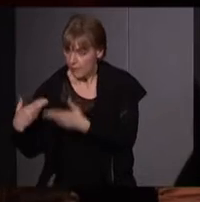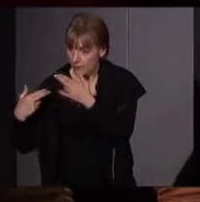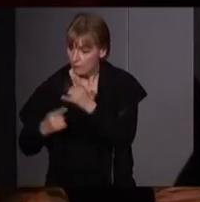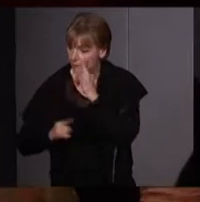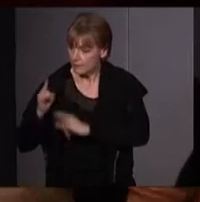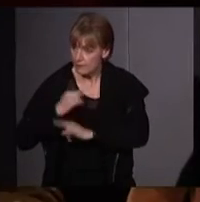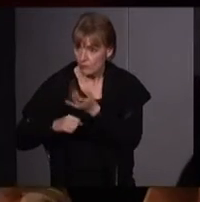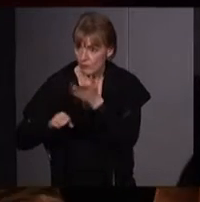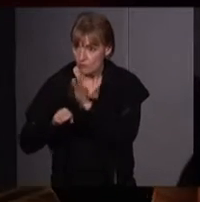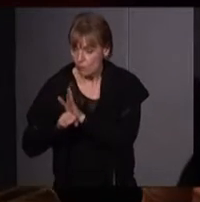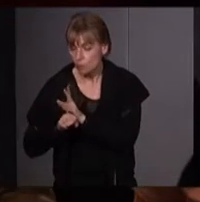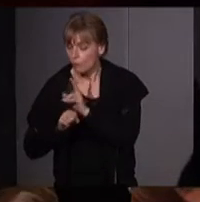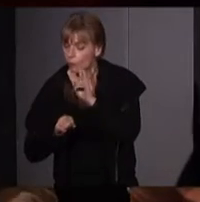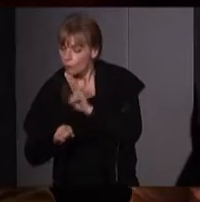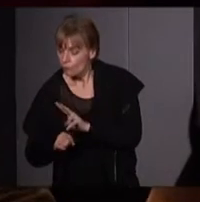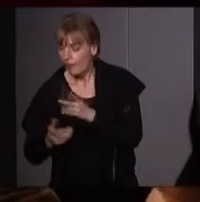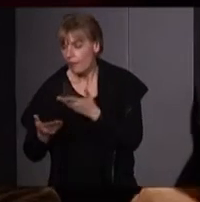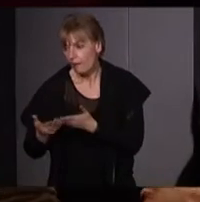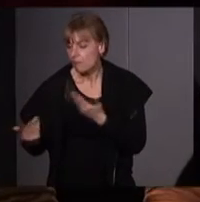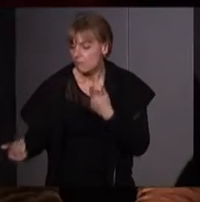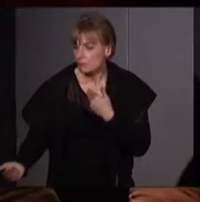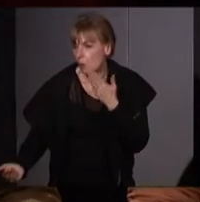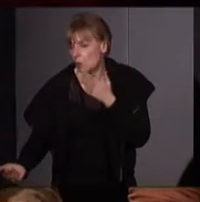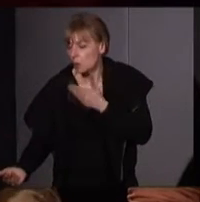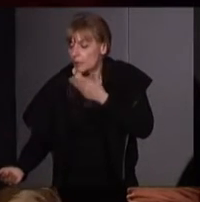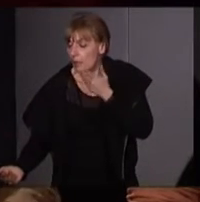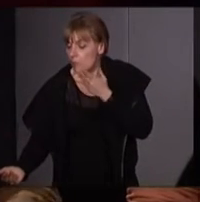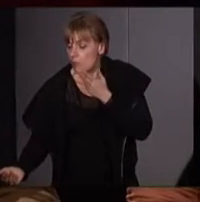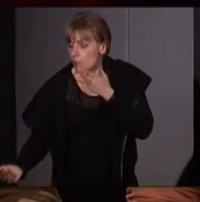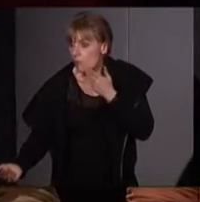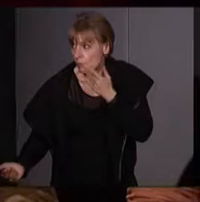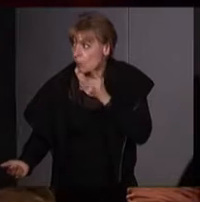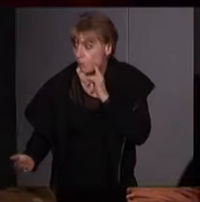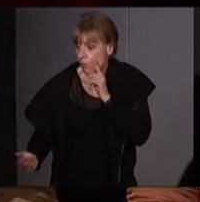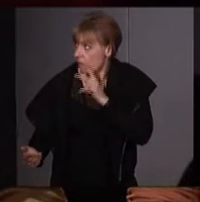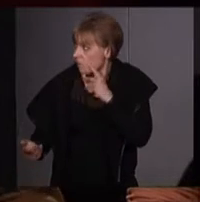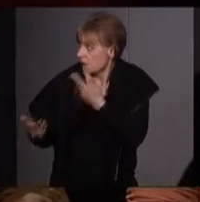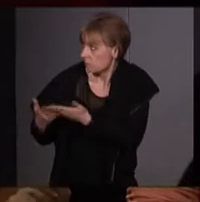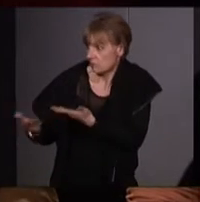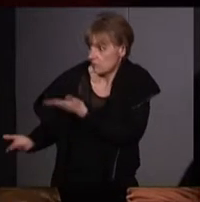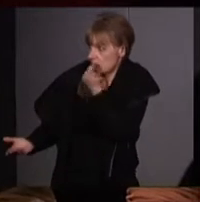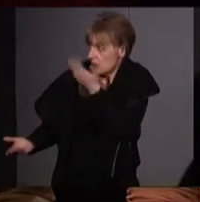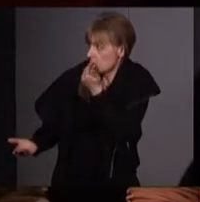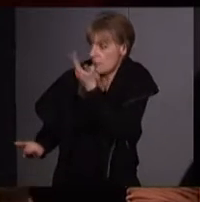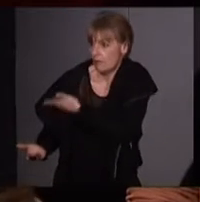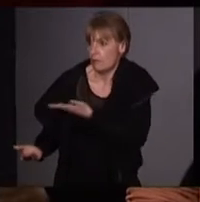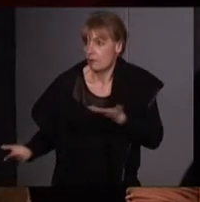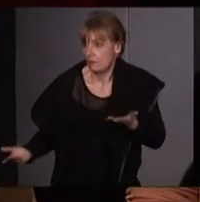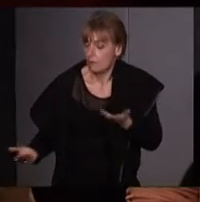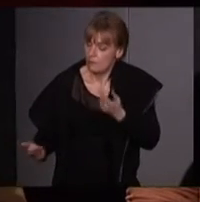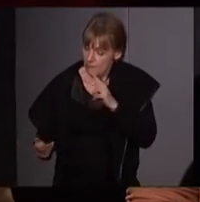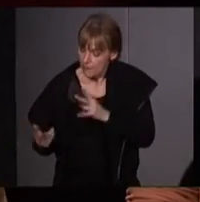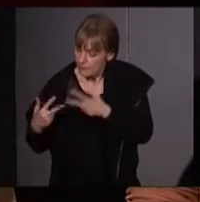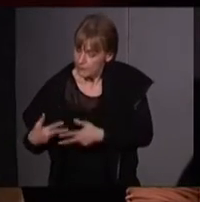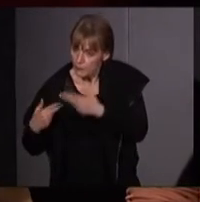actions d'Eugène un petit peu plus connues alors qu'elles passent inaperçues, de ceux-là même qui étudient les mouvements